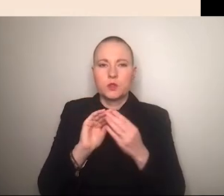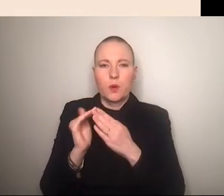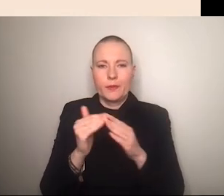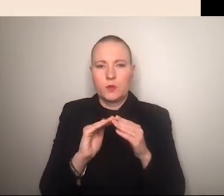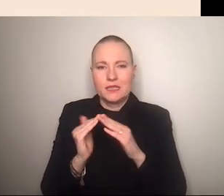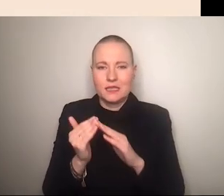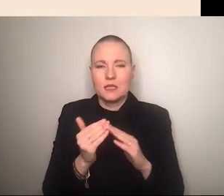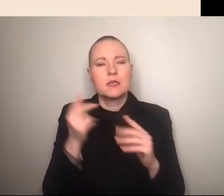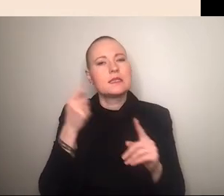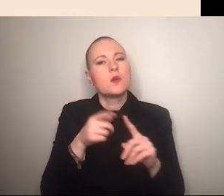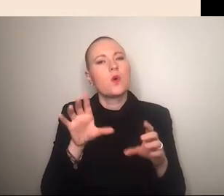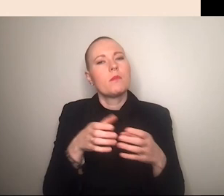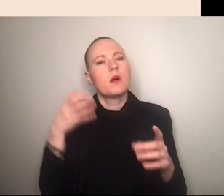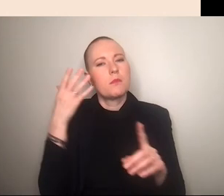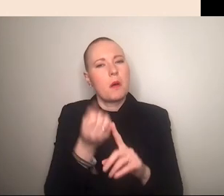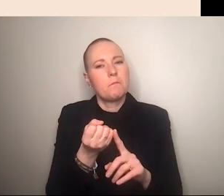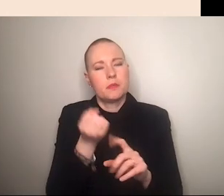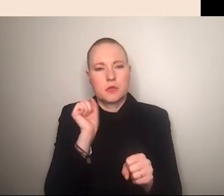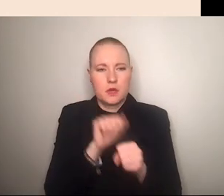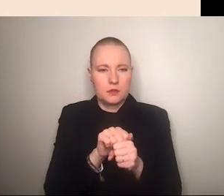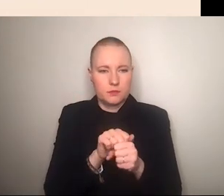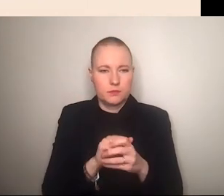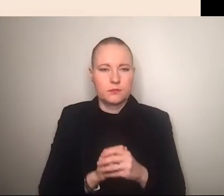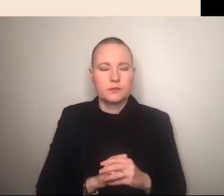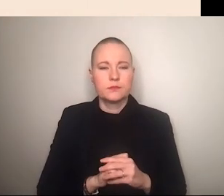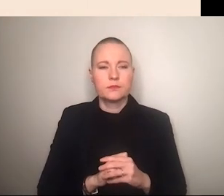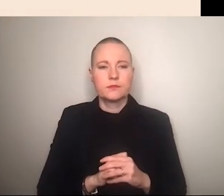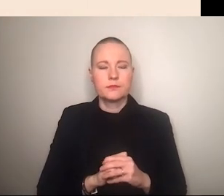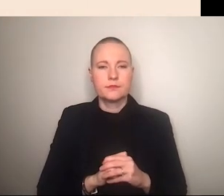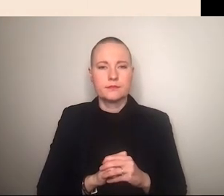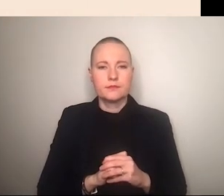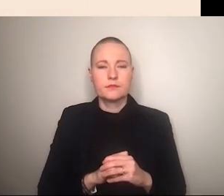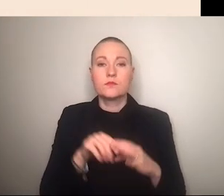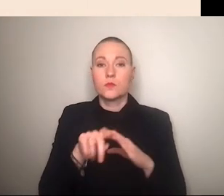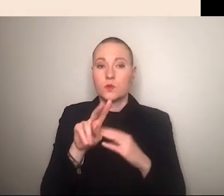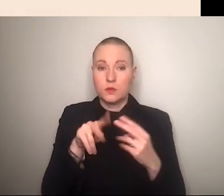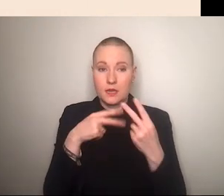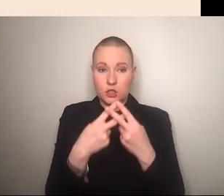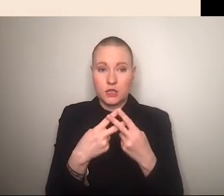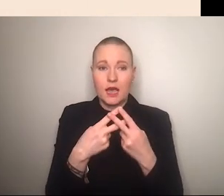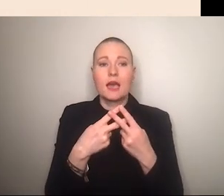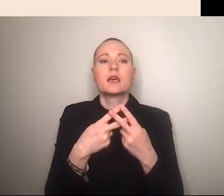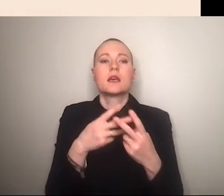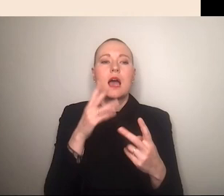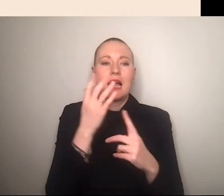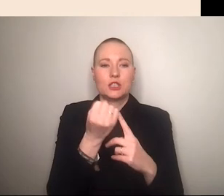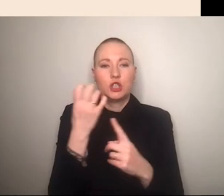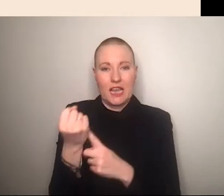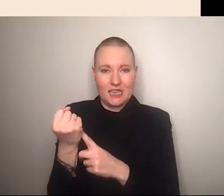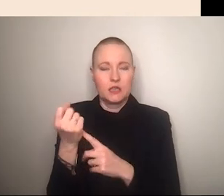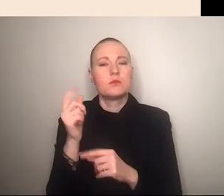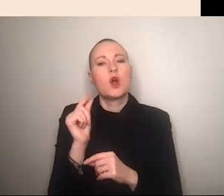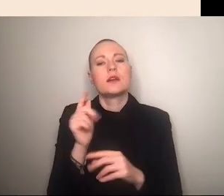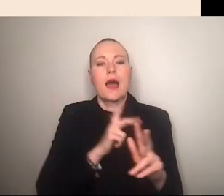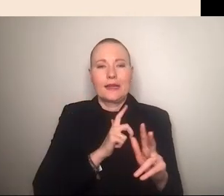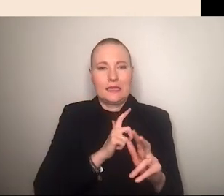zielgruppe und durch sozusagen hashtag hijacking also das kapan von gewissen hashtag wird